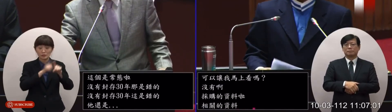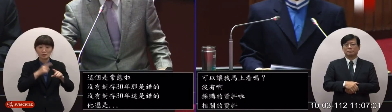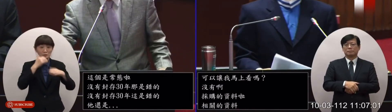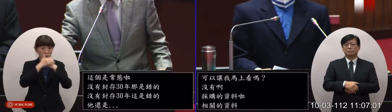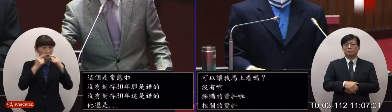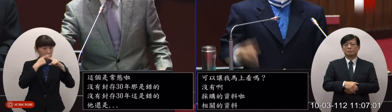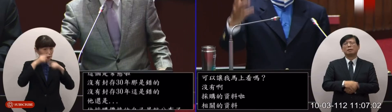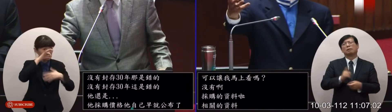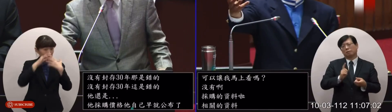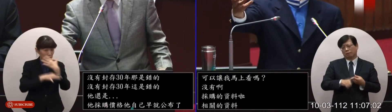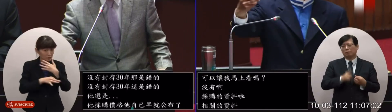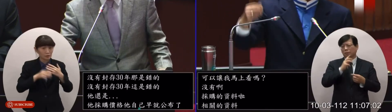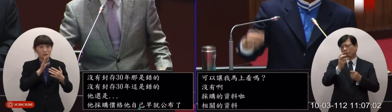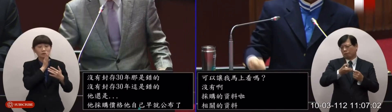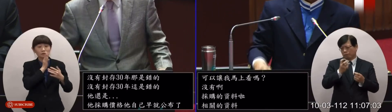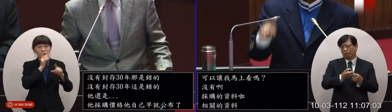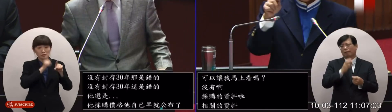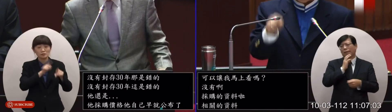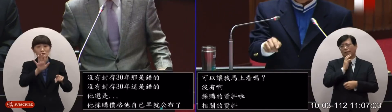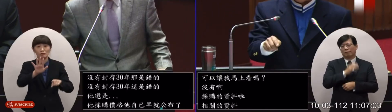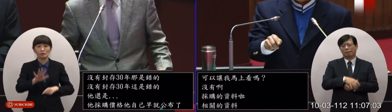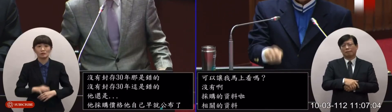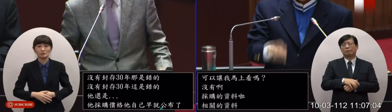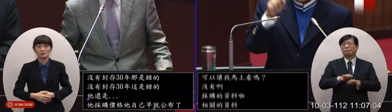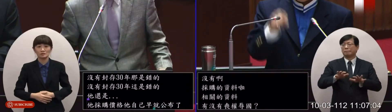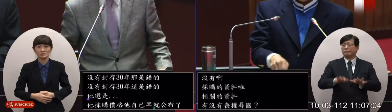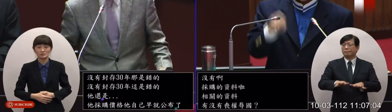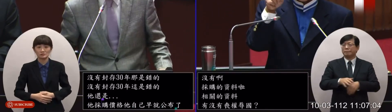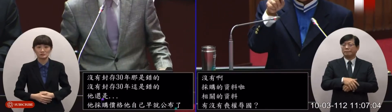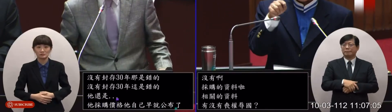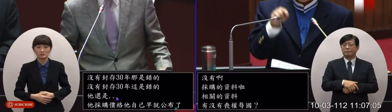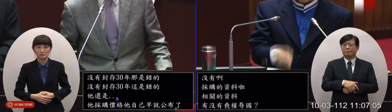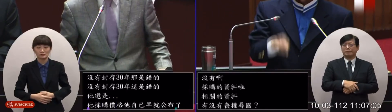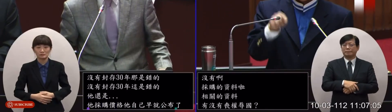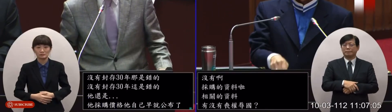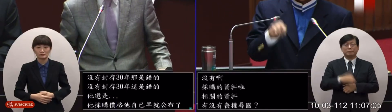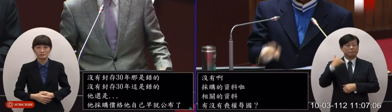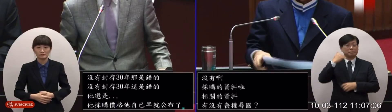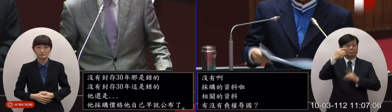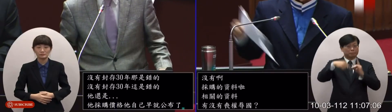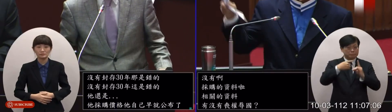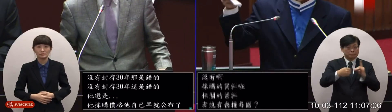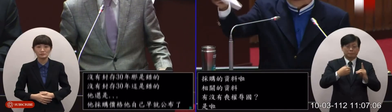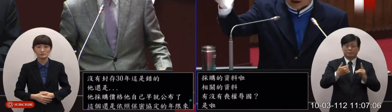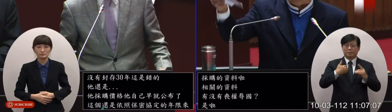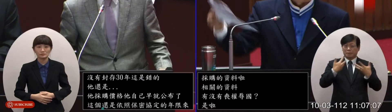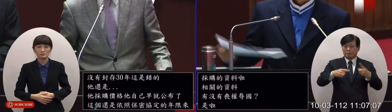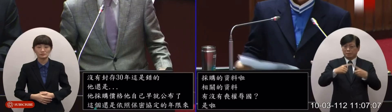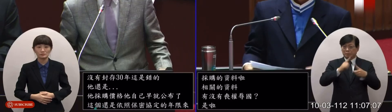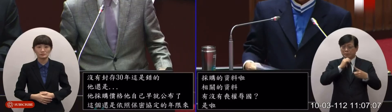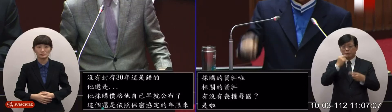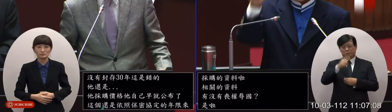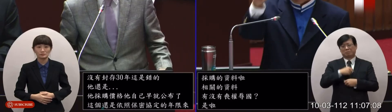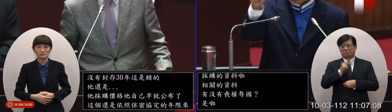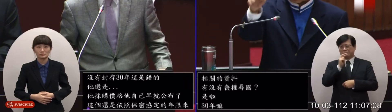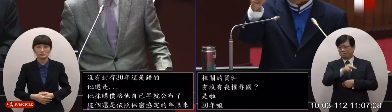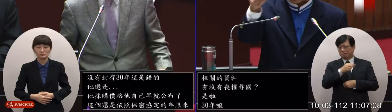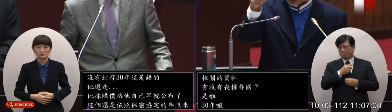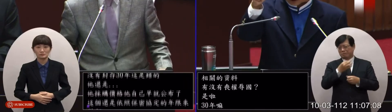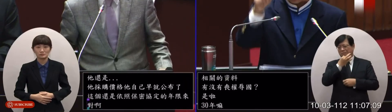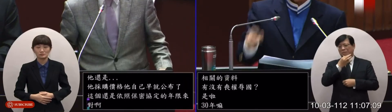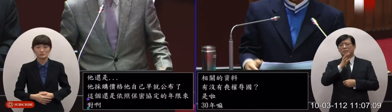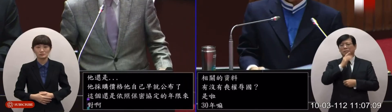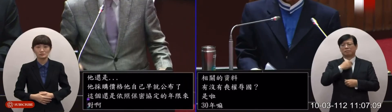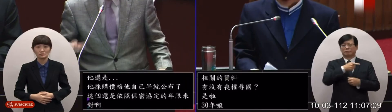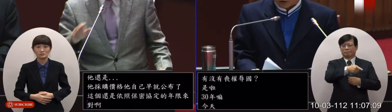協定來的明線去嘛今天今天高端之所以被黑掉就是衛武